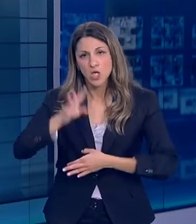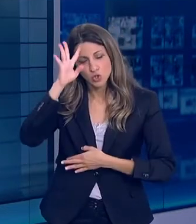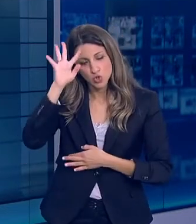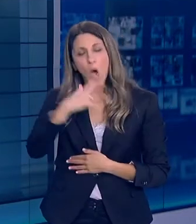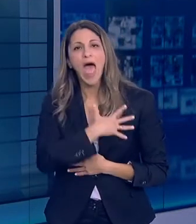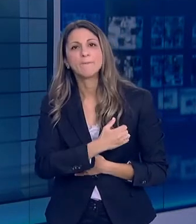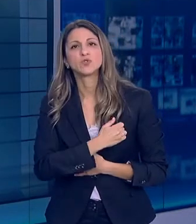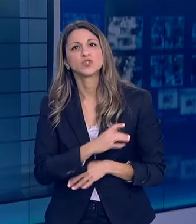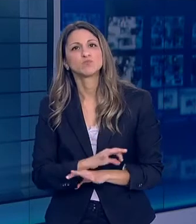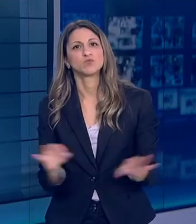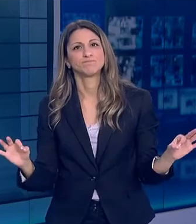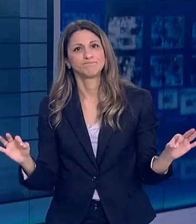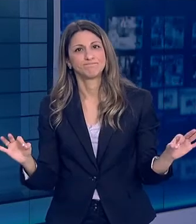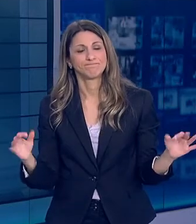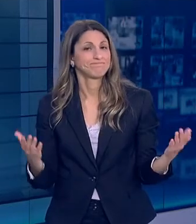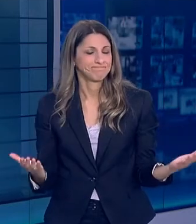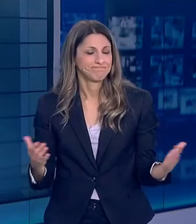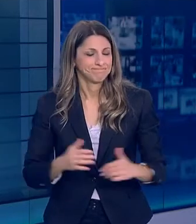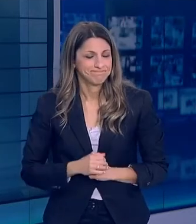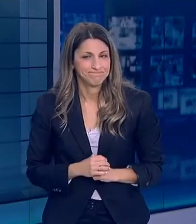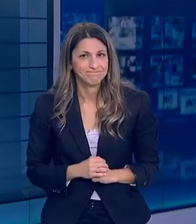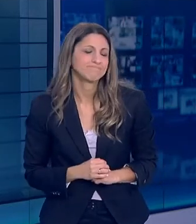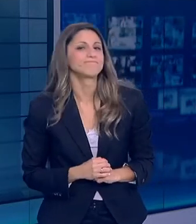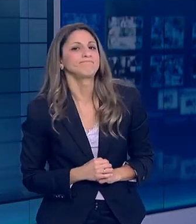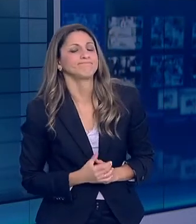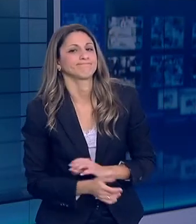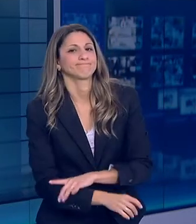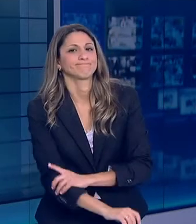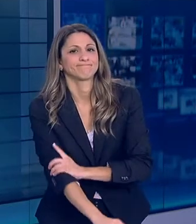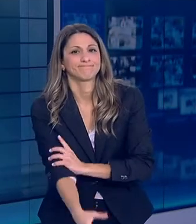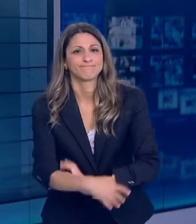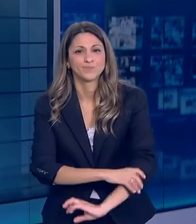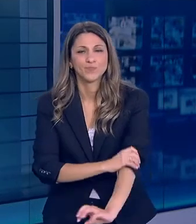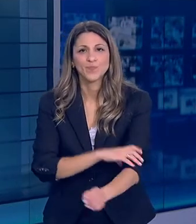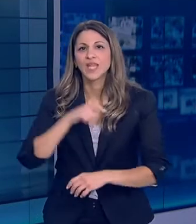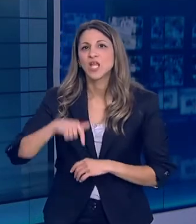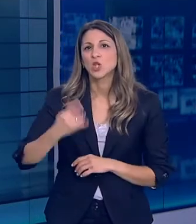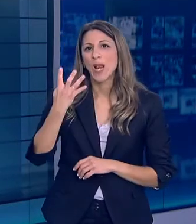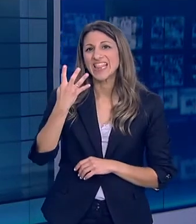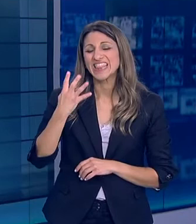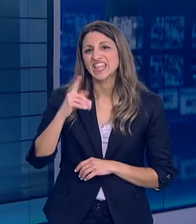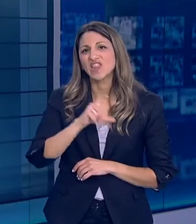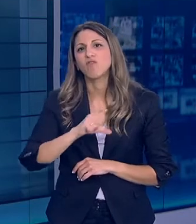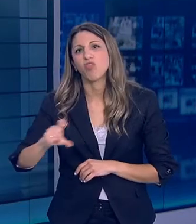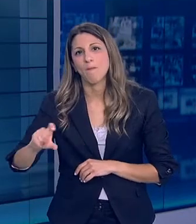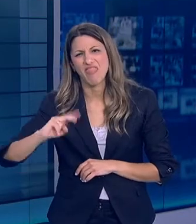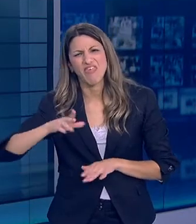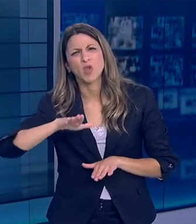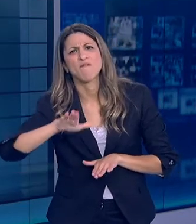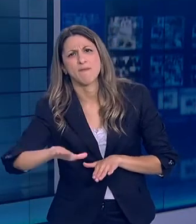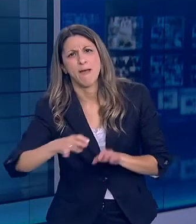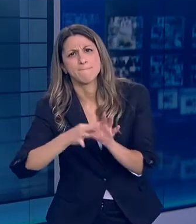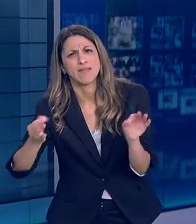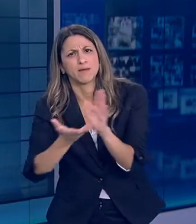εμπιστοσύνης Αγαπητοί μου συμπολίτες Κυρίες και κύριοι Φρισκόμαστε στην τέταρτη βδομάδα Της δεύτερης φάσης Που αφορά